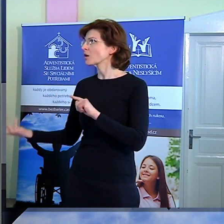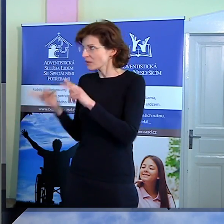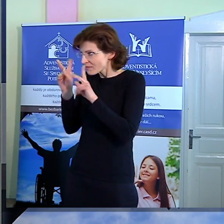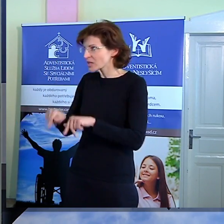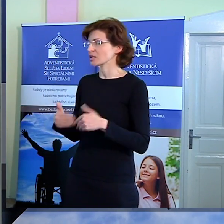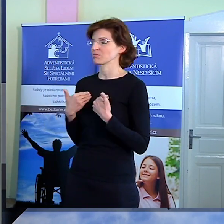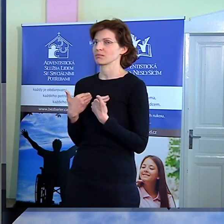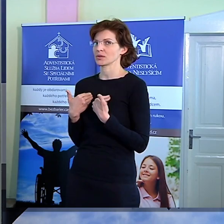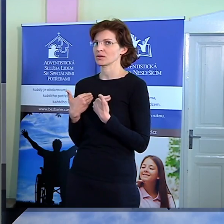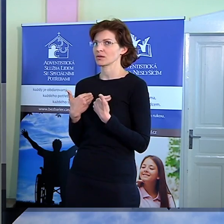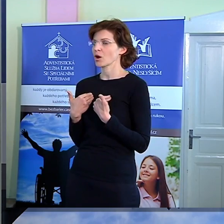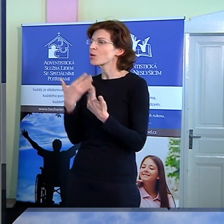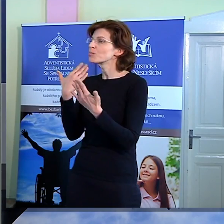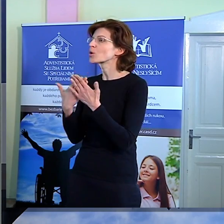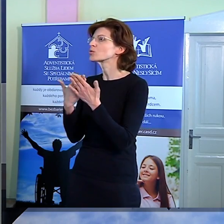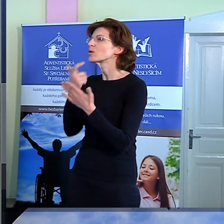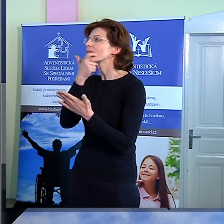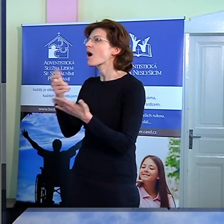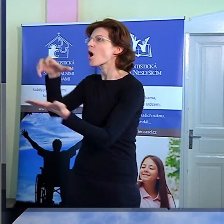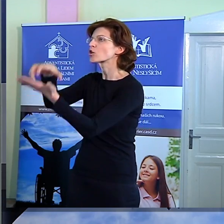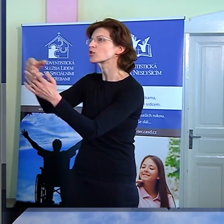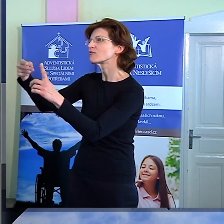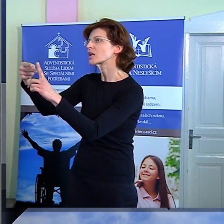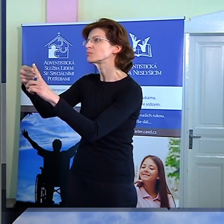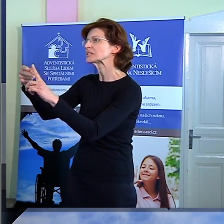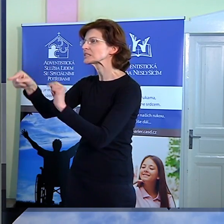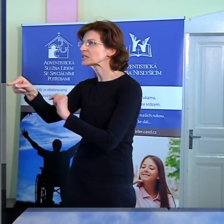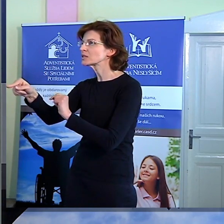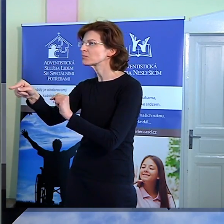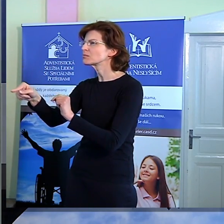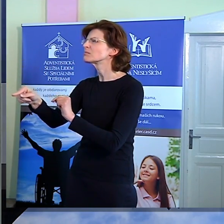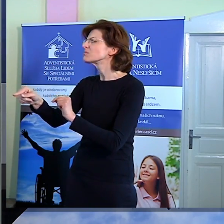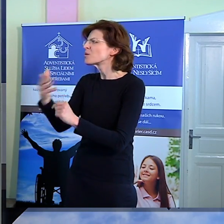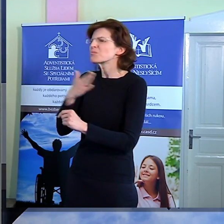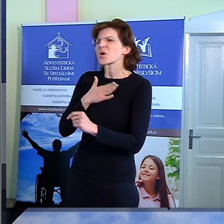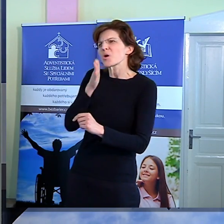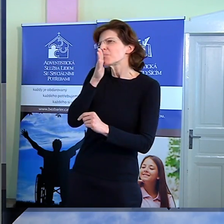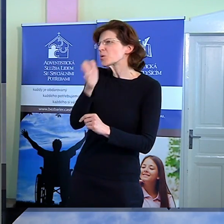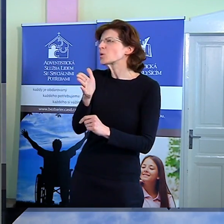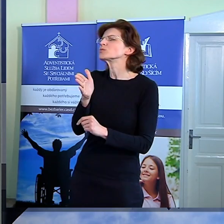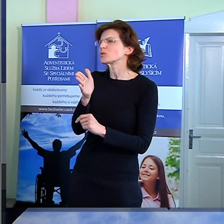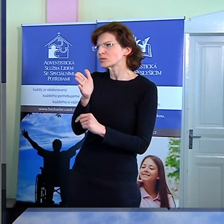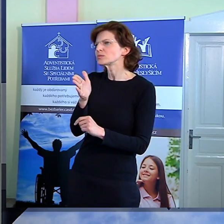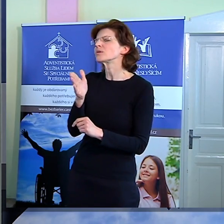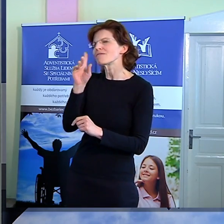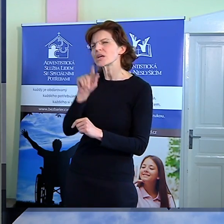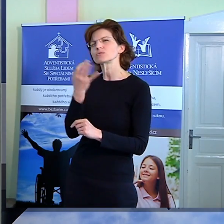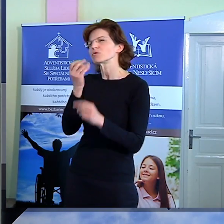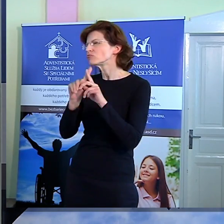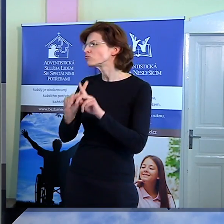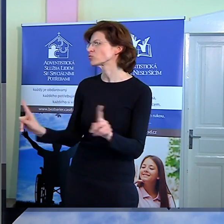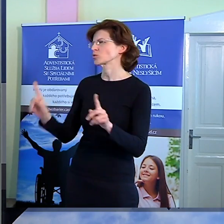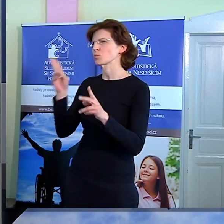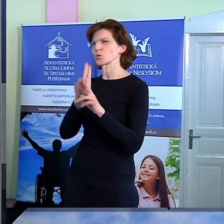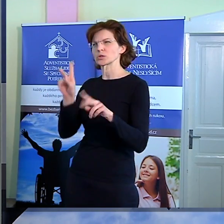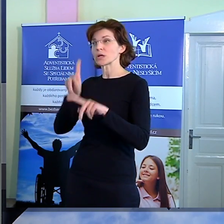Pavel Filipským dává jasně najevo, že o tom, co se může v jeho budoucnosti stát, promyslel. Ví,